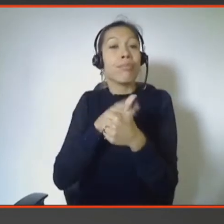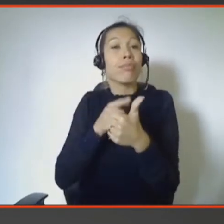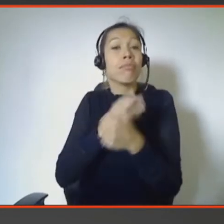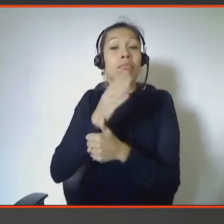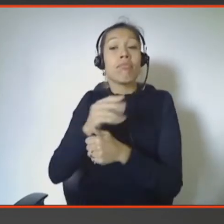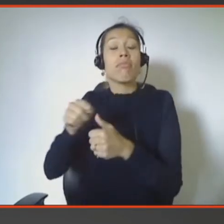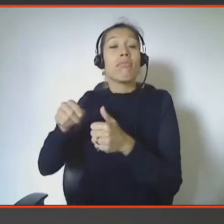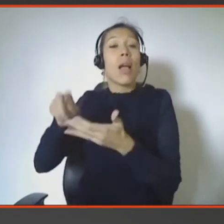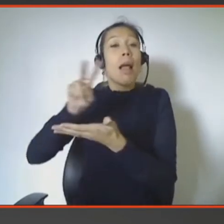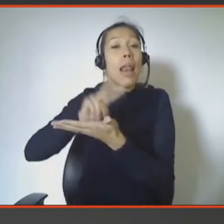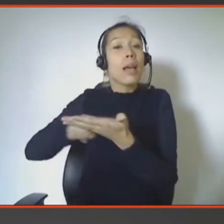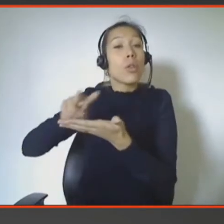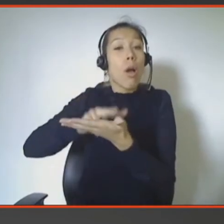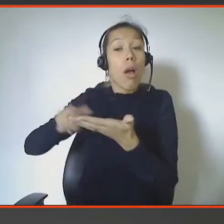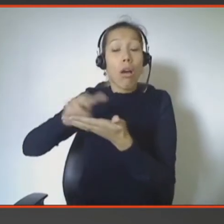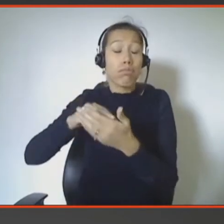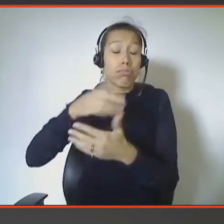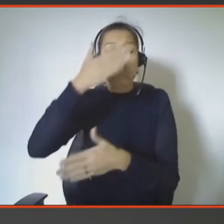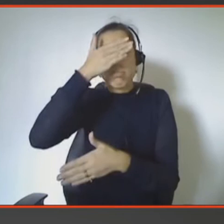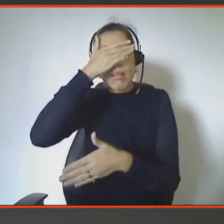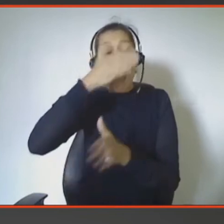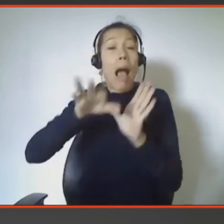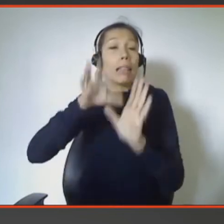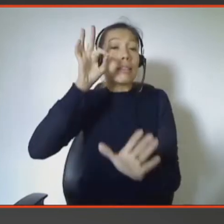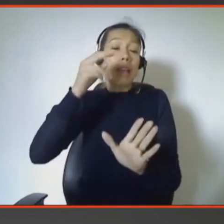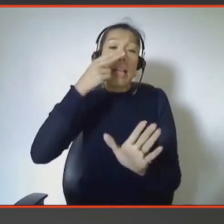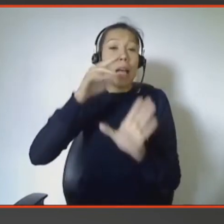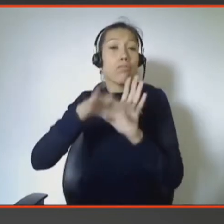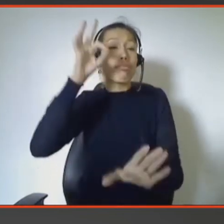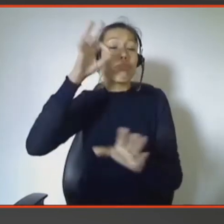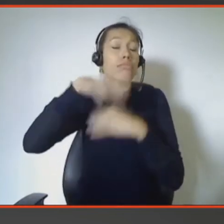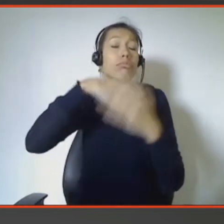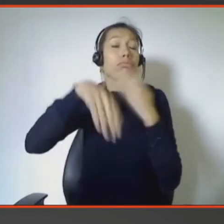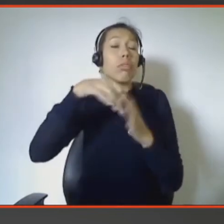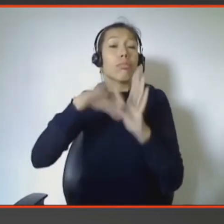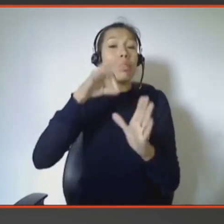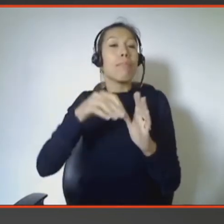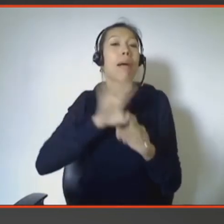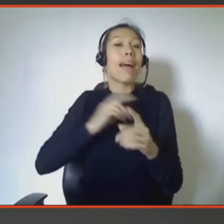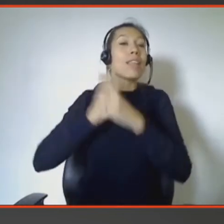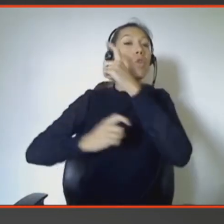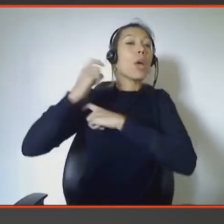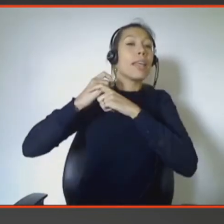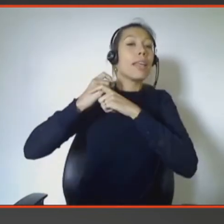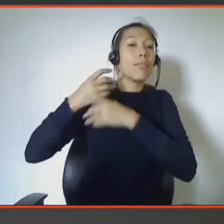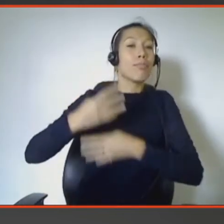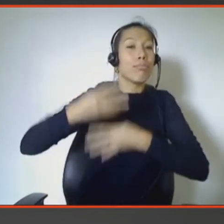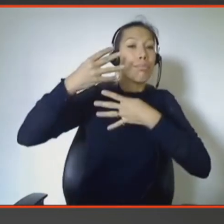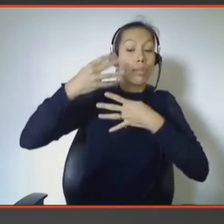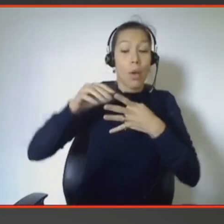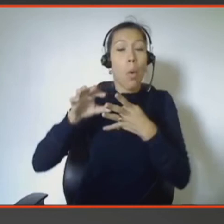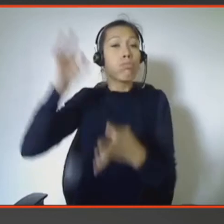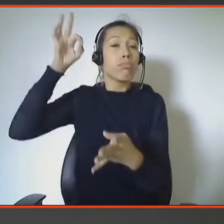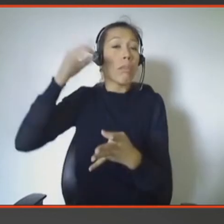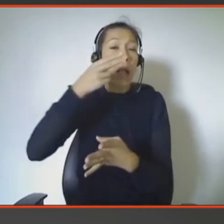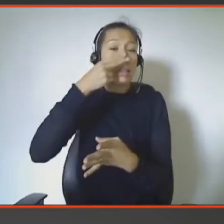choisir de manière aléatoire dans les métadonnées, dans la bibliothèque, dans l'historique d'écoute des participants. Mais on a une deuxième approche qui pourrait être un